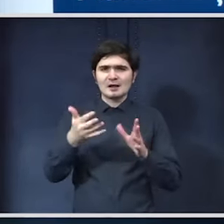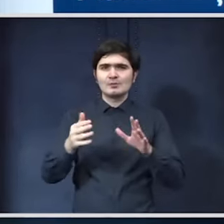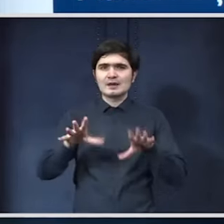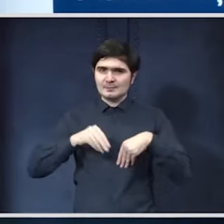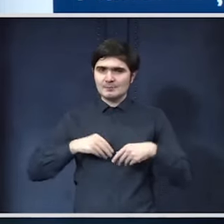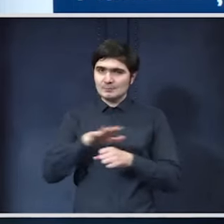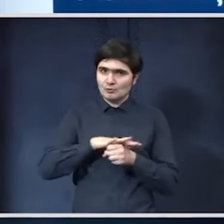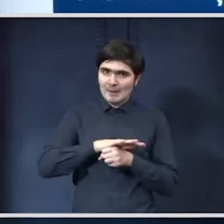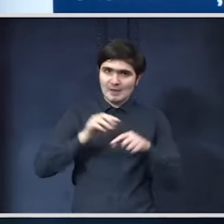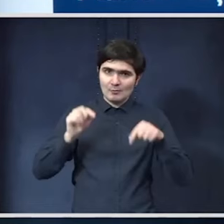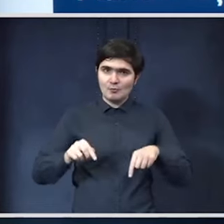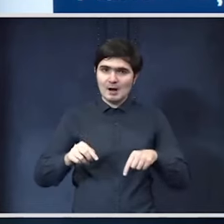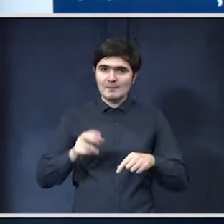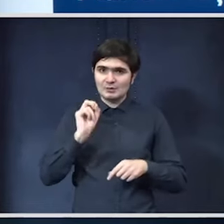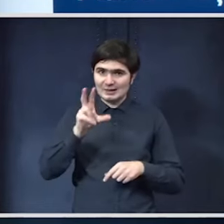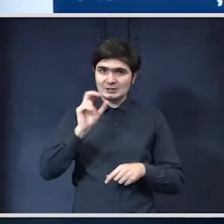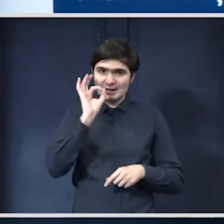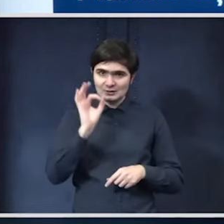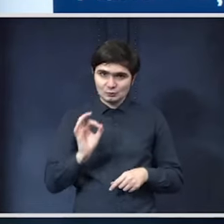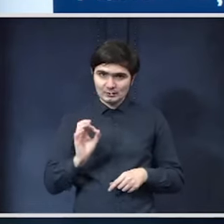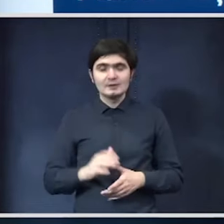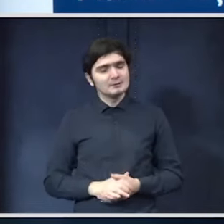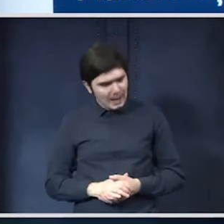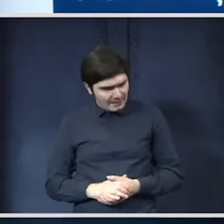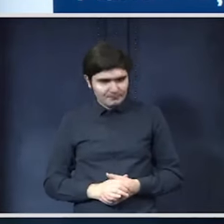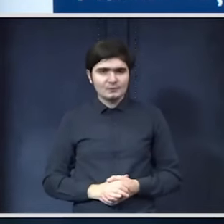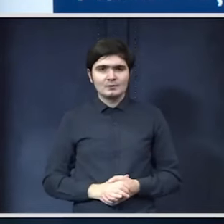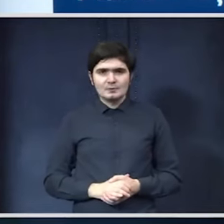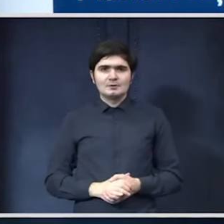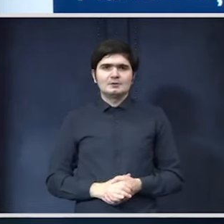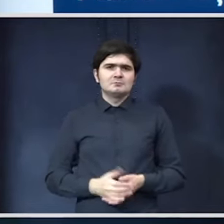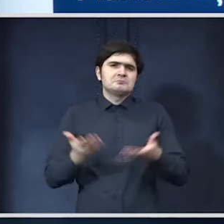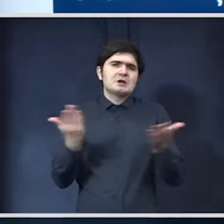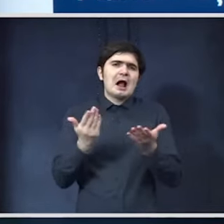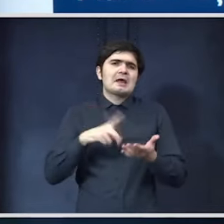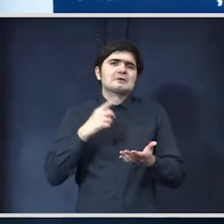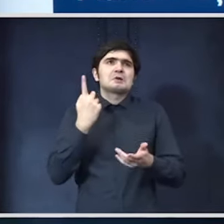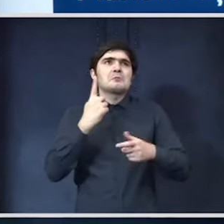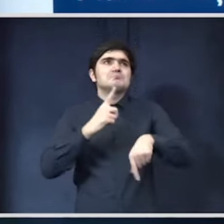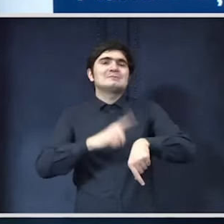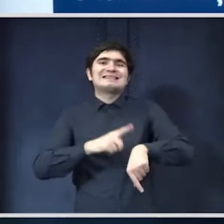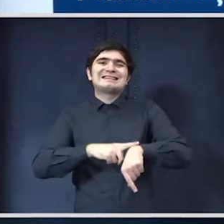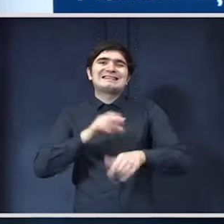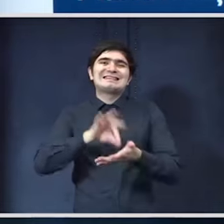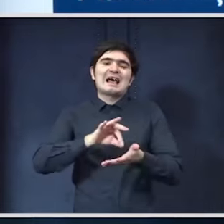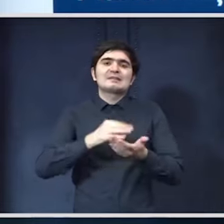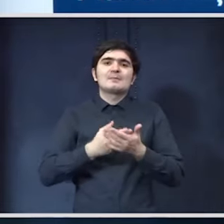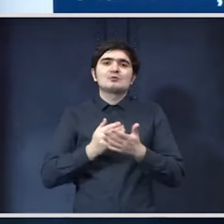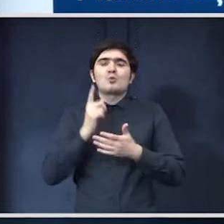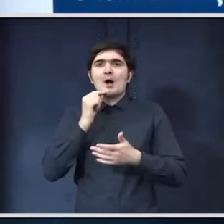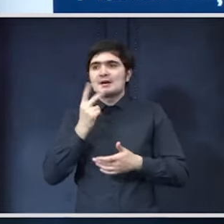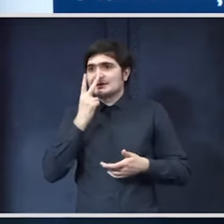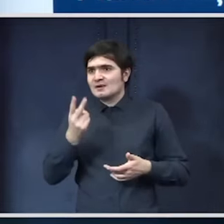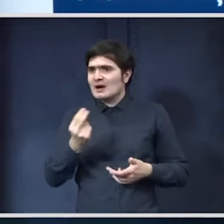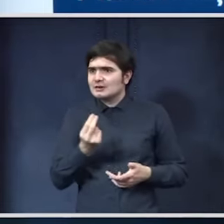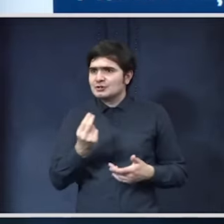această toamnă de finanțare de 13% da care ar fi un termen la care oamenii să poată să